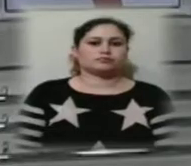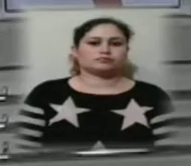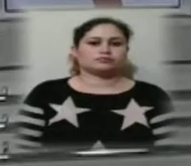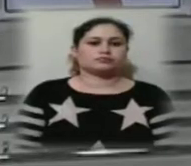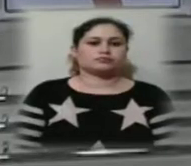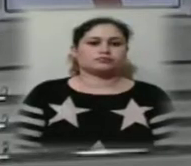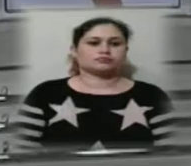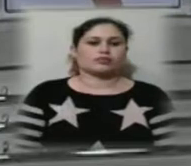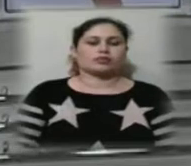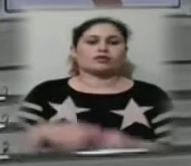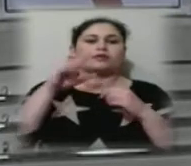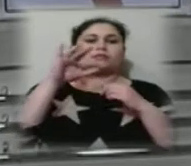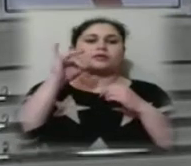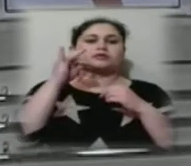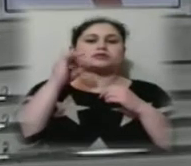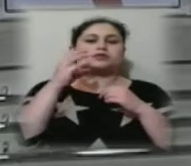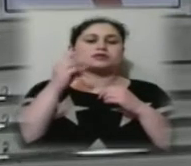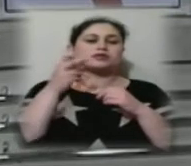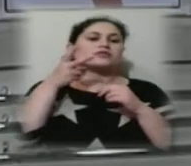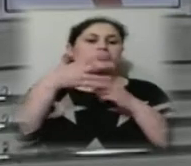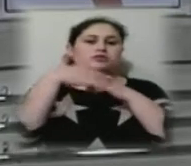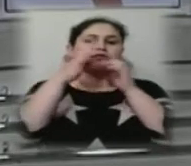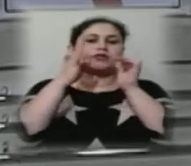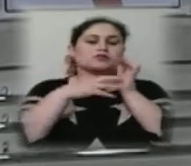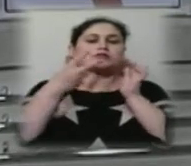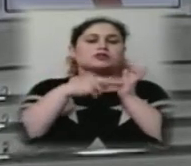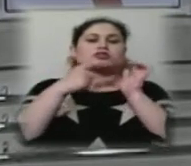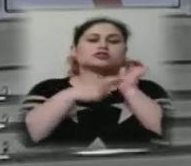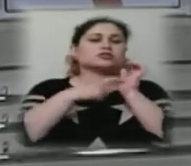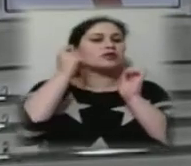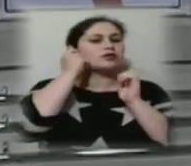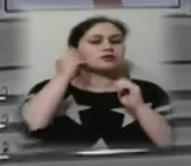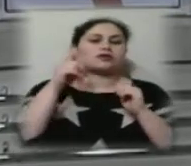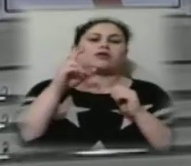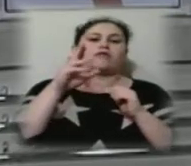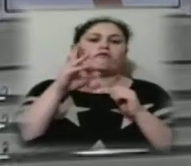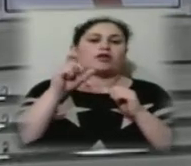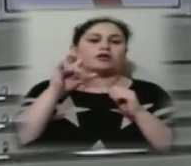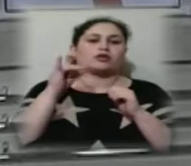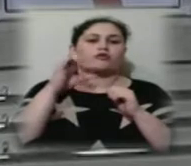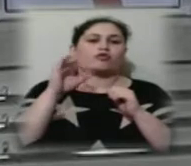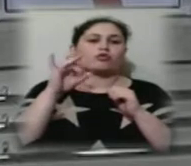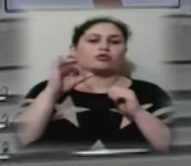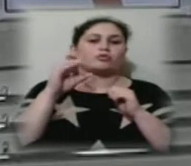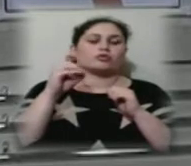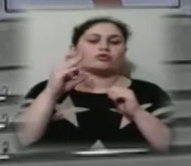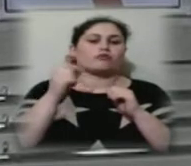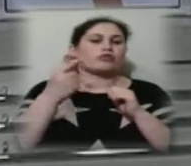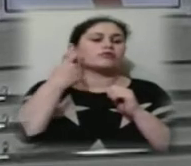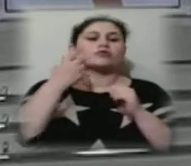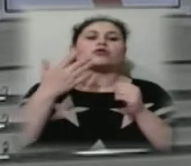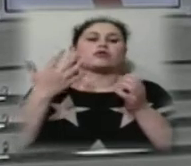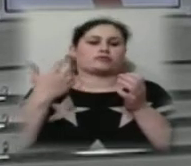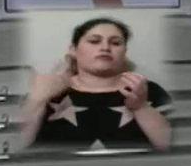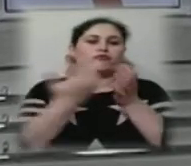Принцесою Всесвіту 2019 стала шестирічна Херсонка Валерія Воробйова. Титул дівчинка здобула на міжнародному конкурсі у